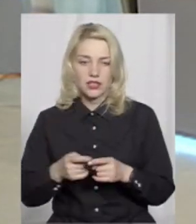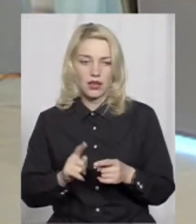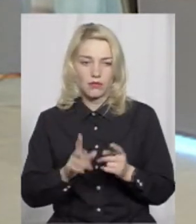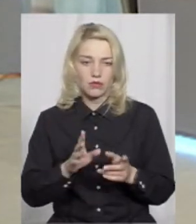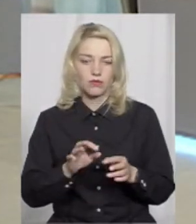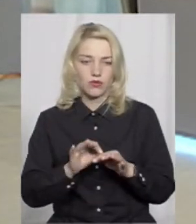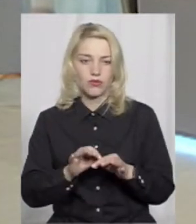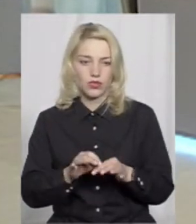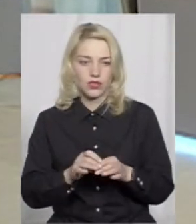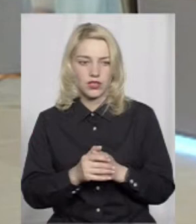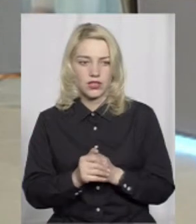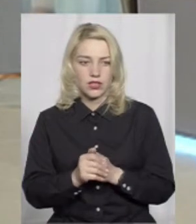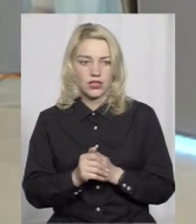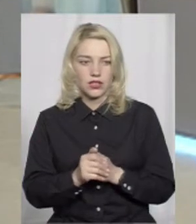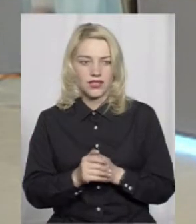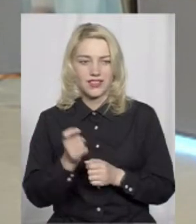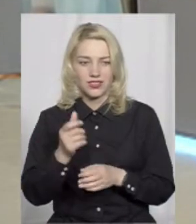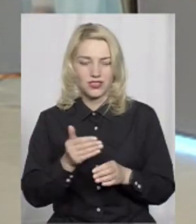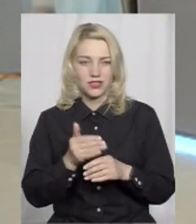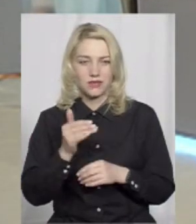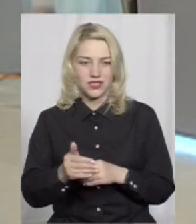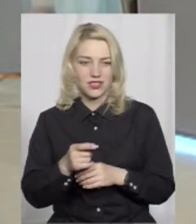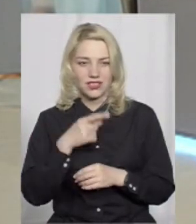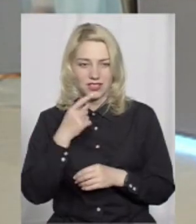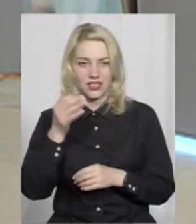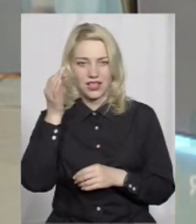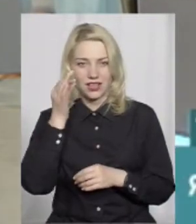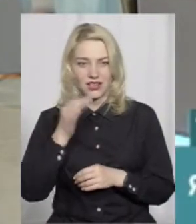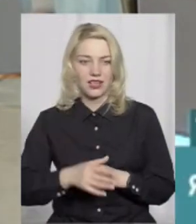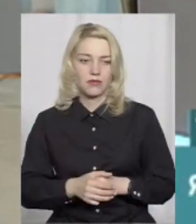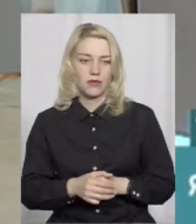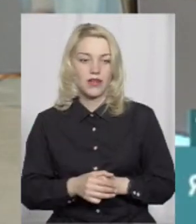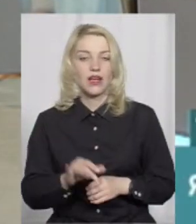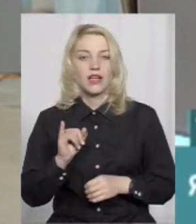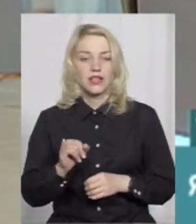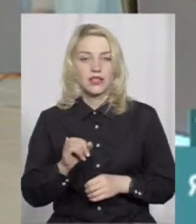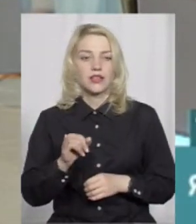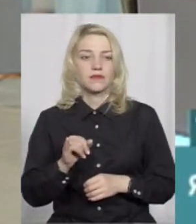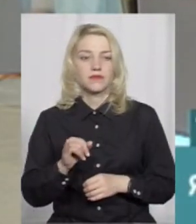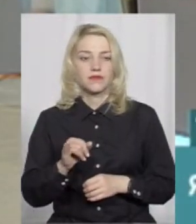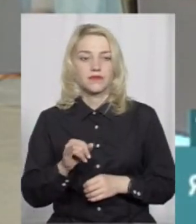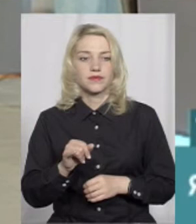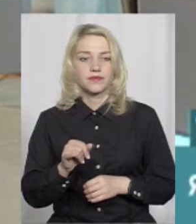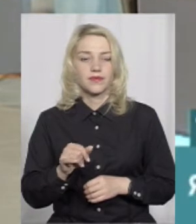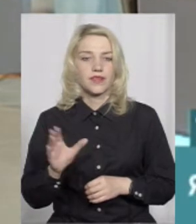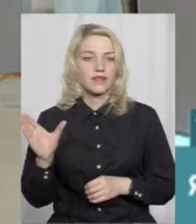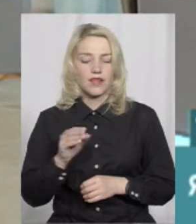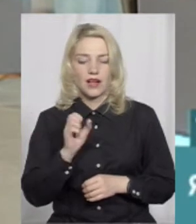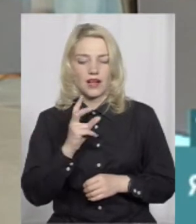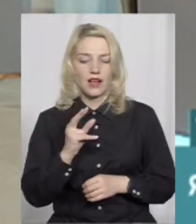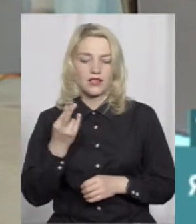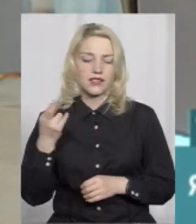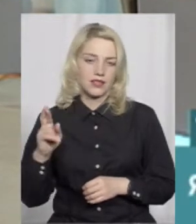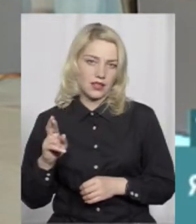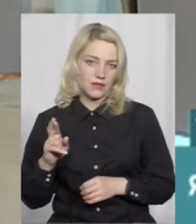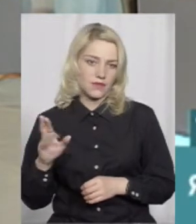зараз, чи пізніше? Давайте припізніше. Нагадаємо про це. Ну, так само, все заключається більше в акціях.